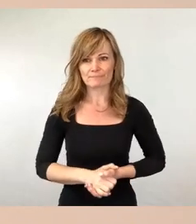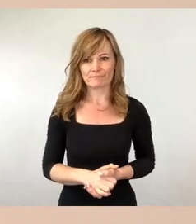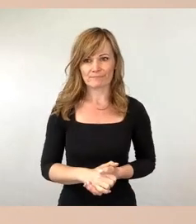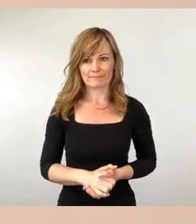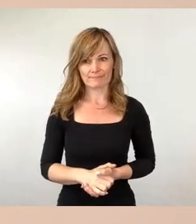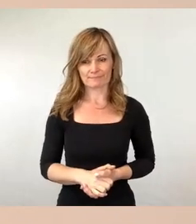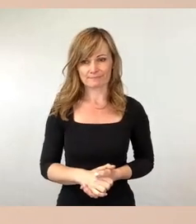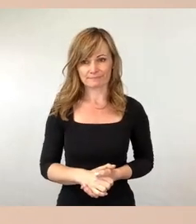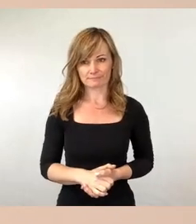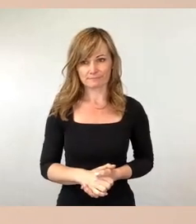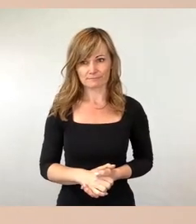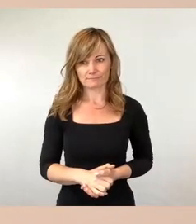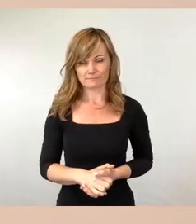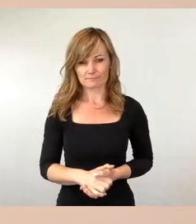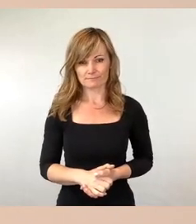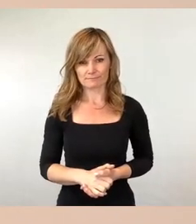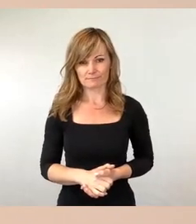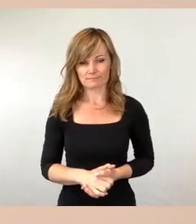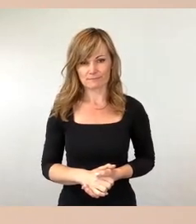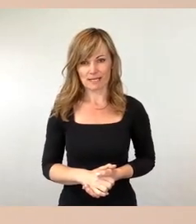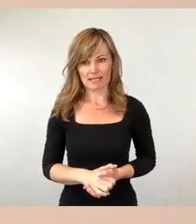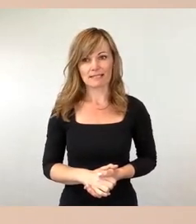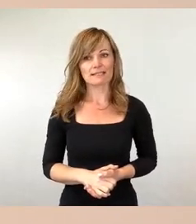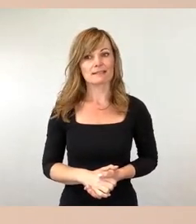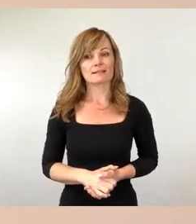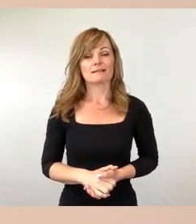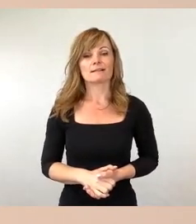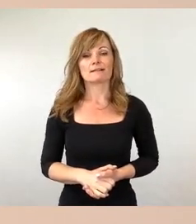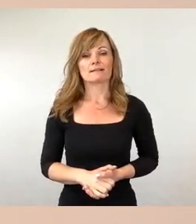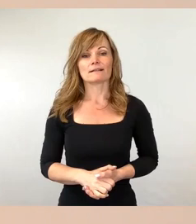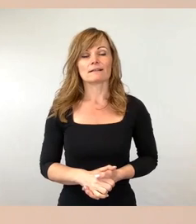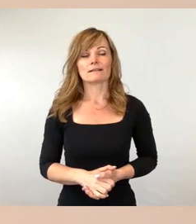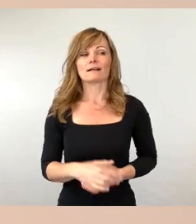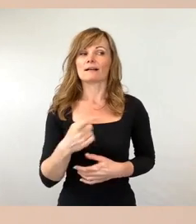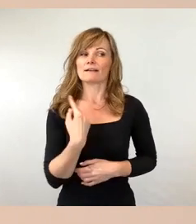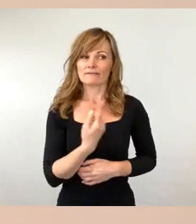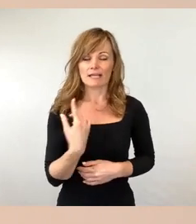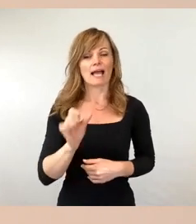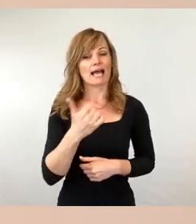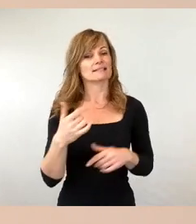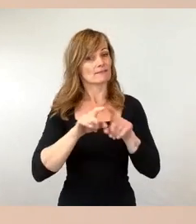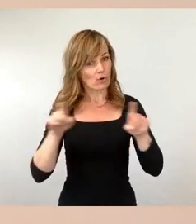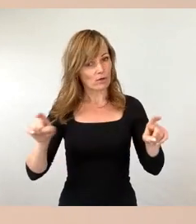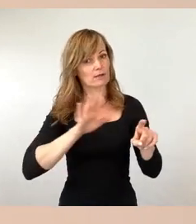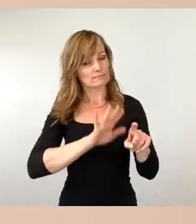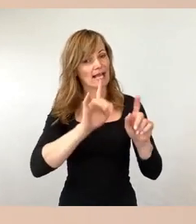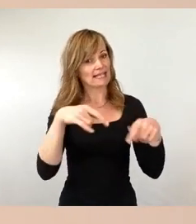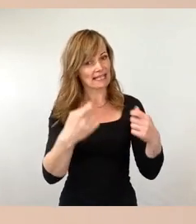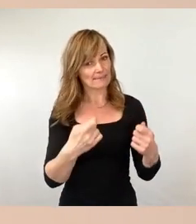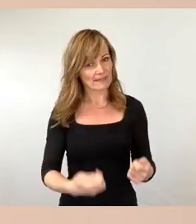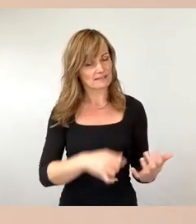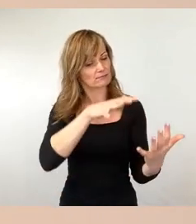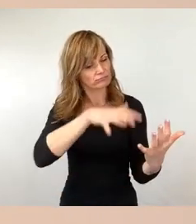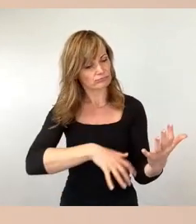Wir haben uns die Ergebnisse der ersten Woche eingesehen. Wie